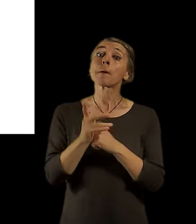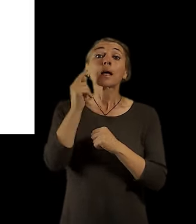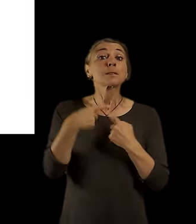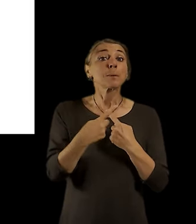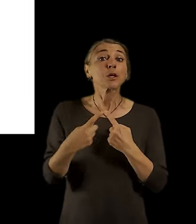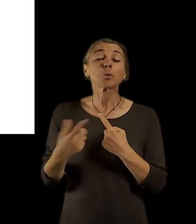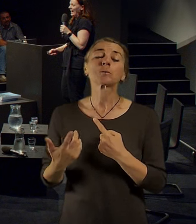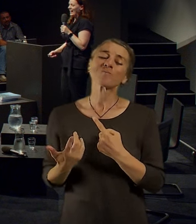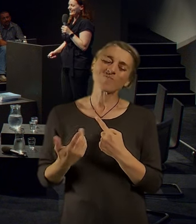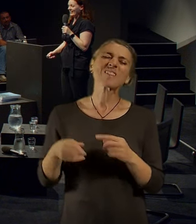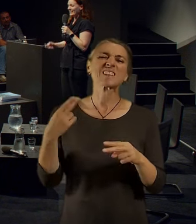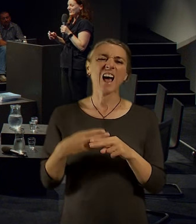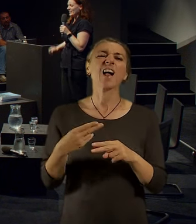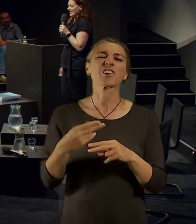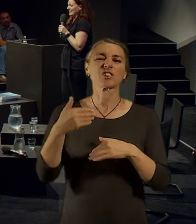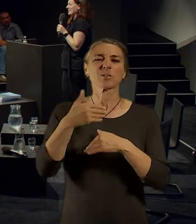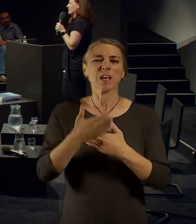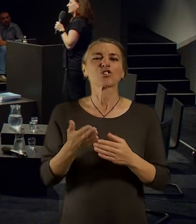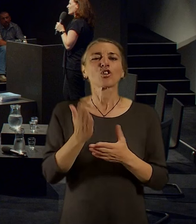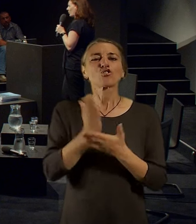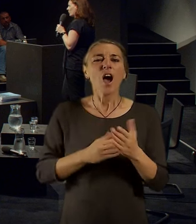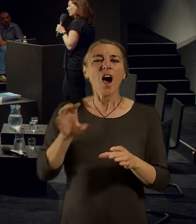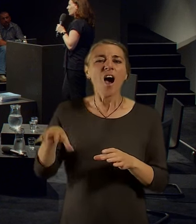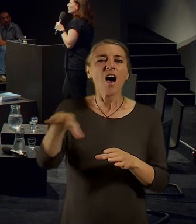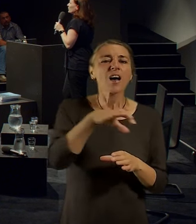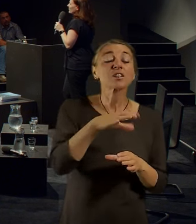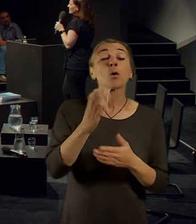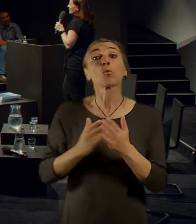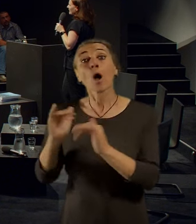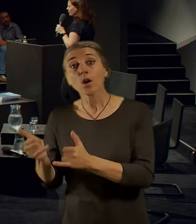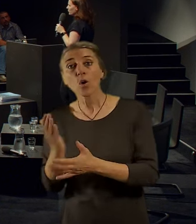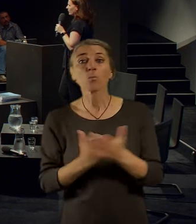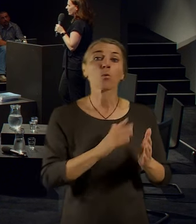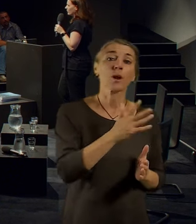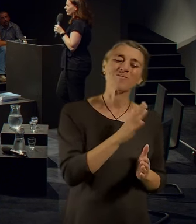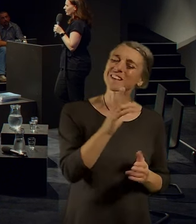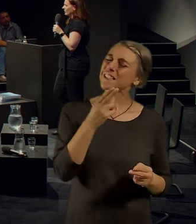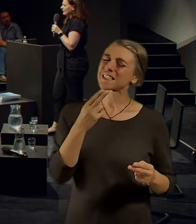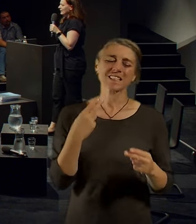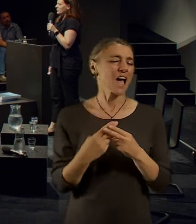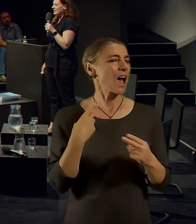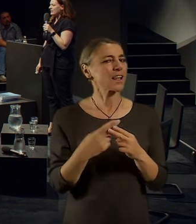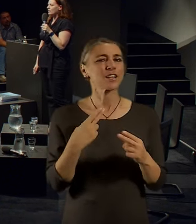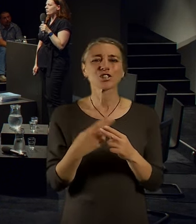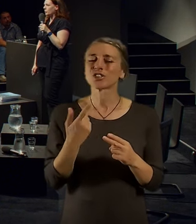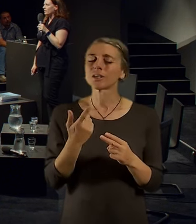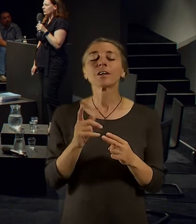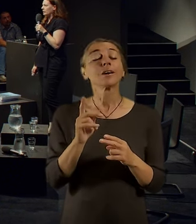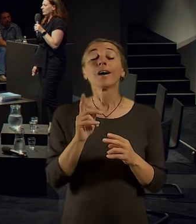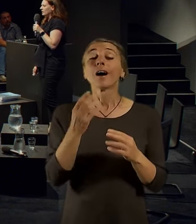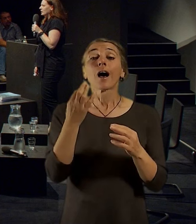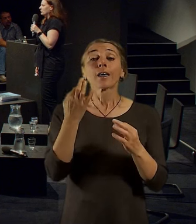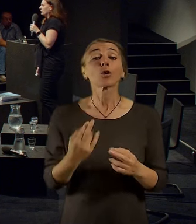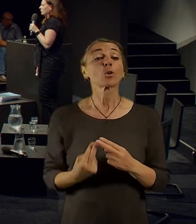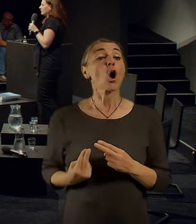kde? Jo. A taky bych řekla, že jak co? Protože ono to není až tak jednoduché. Ono, myslet si, že úplně